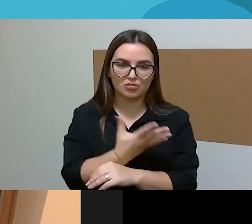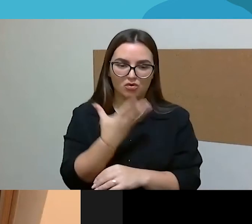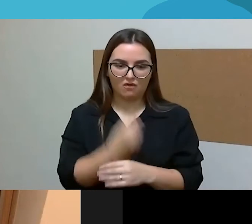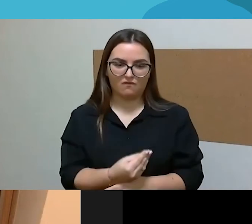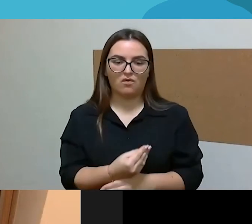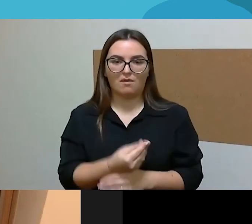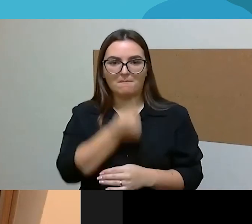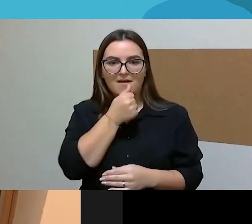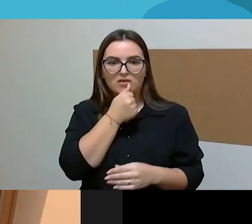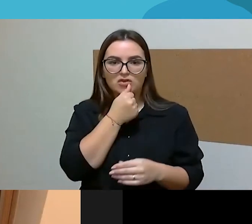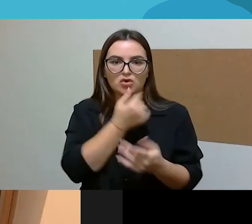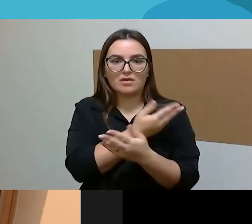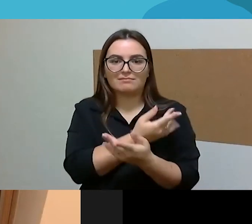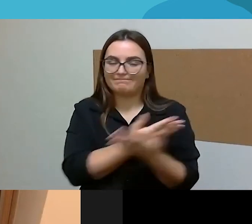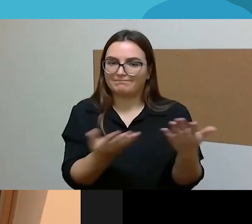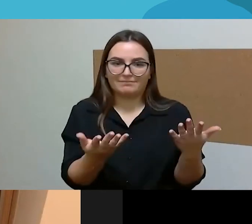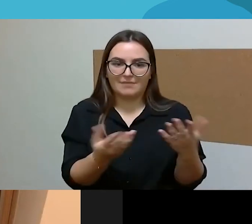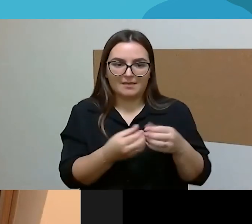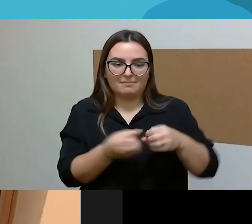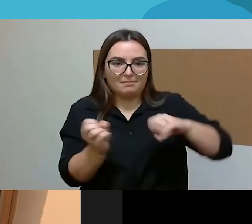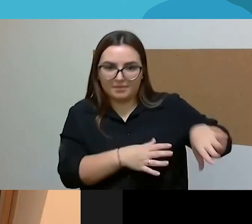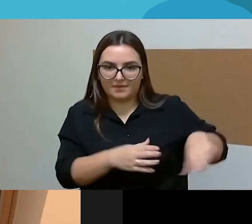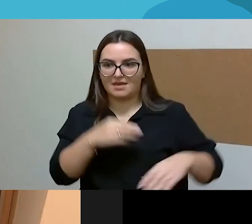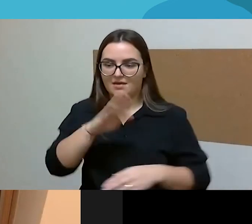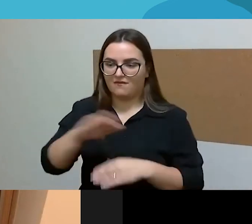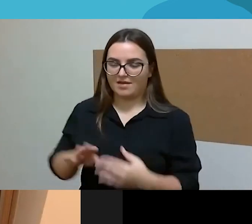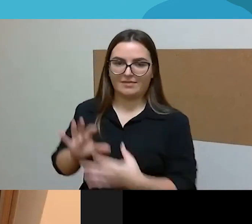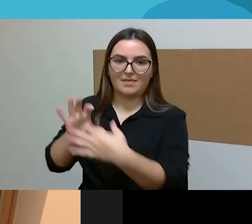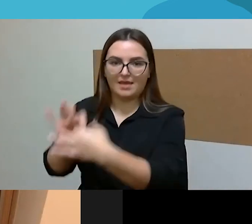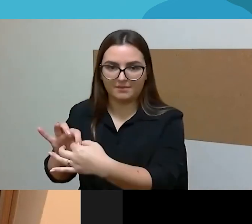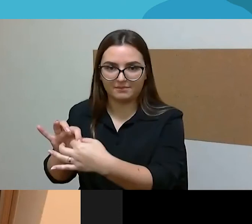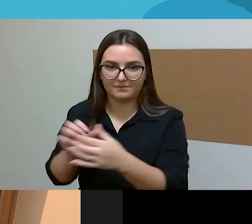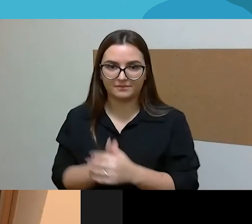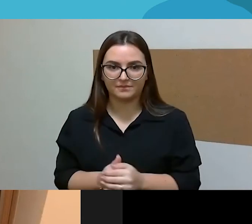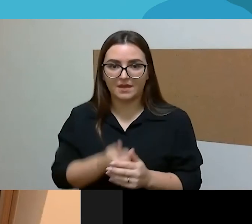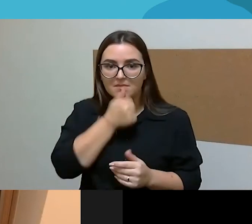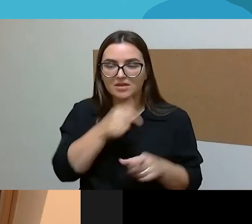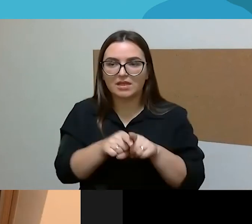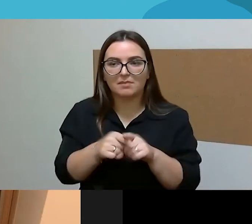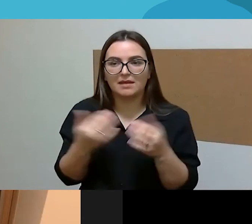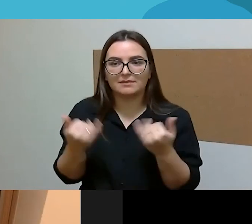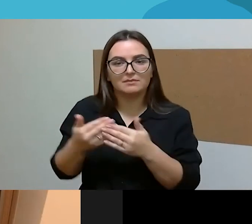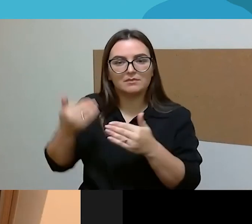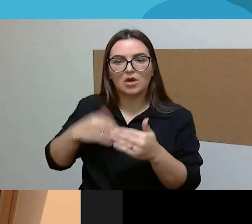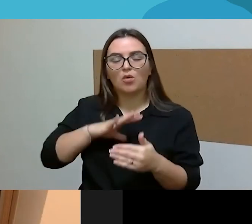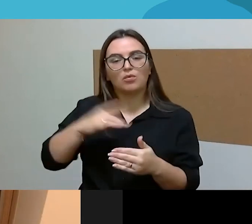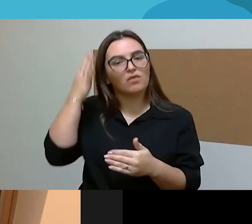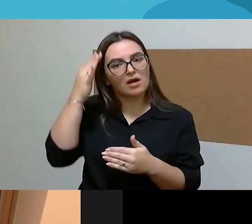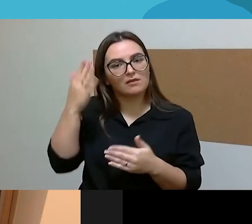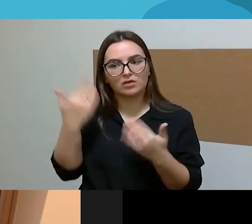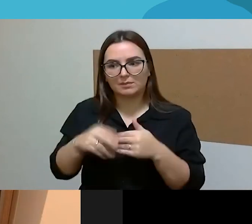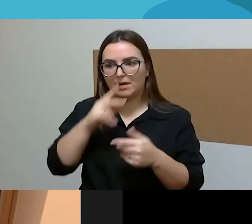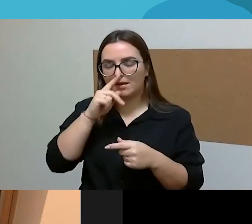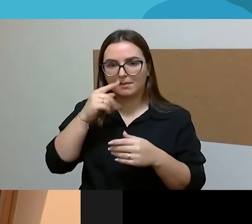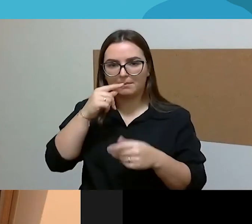aš tai bandžiau čia tas per kelias sekundės reflektuoti, kai pasikeitė mano gyvenimas per pastrosius 70 metus. Tai